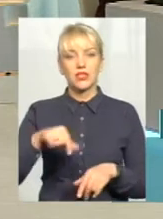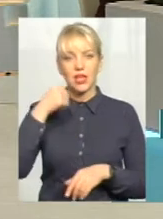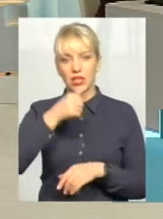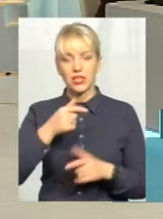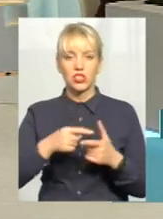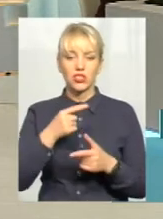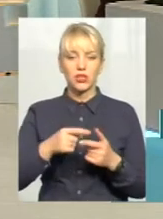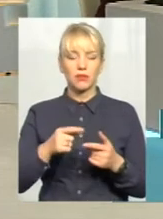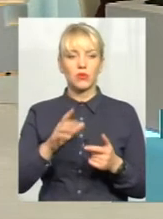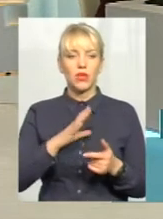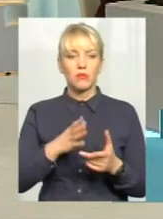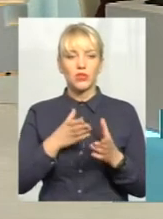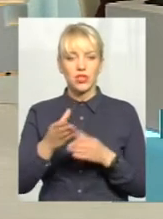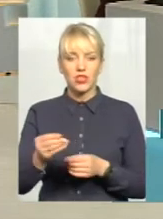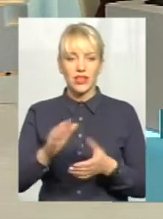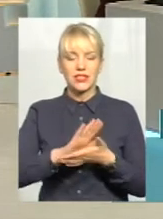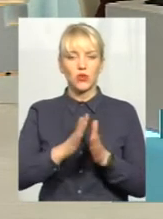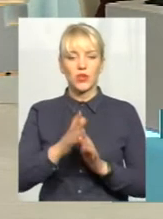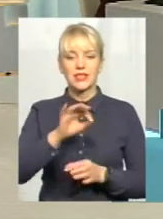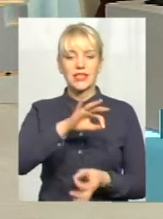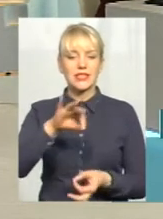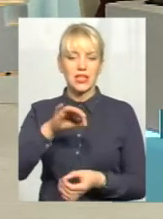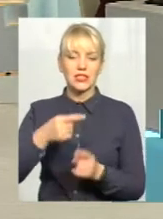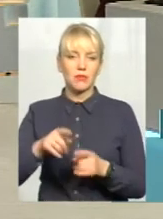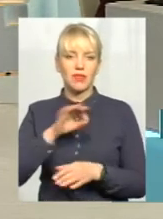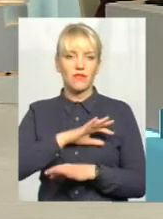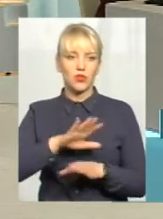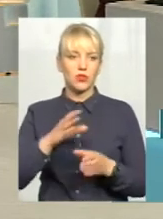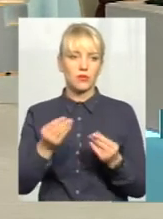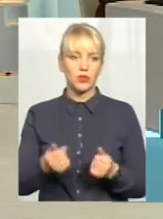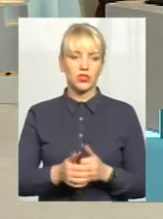чи позначалися ситуації із залишками, із тими невикористаними коштами?